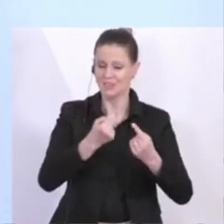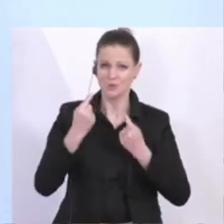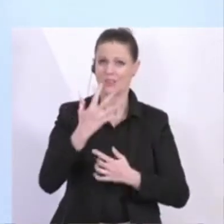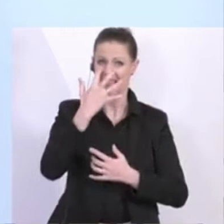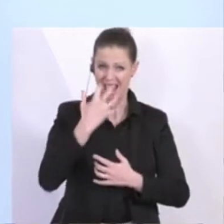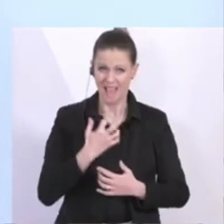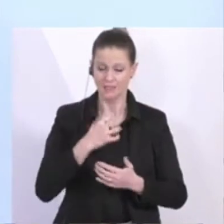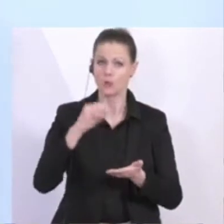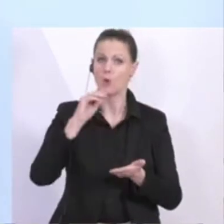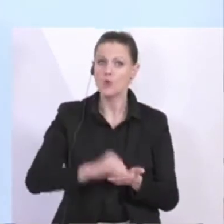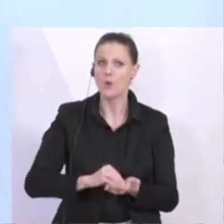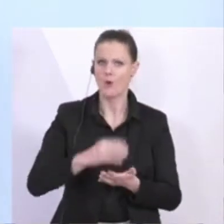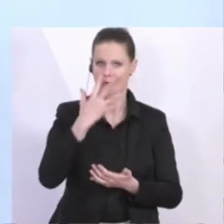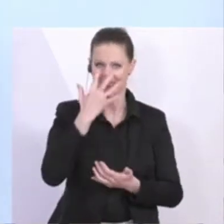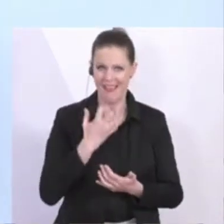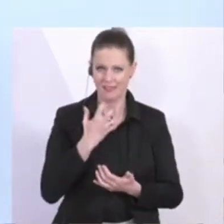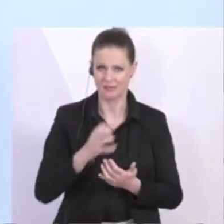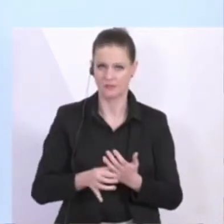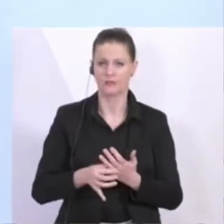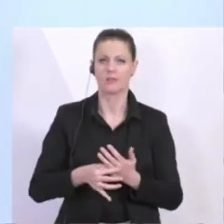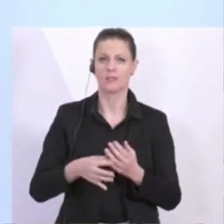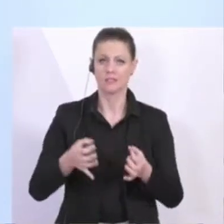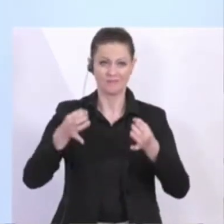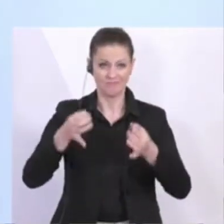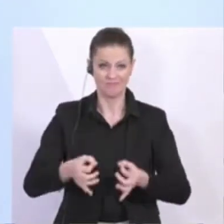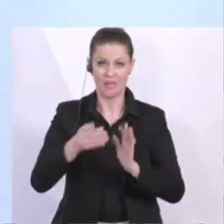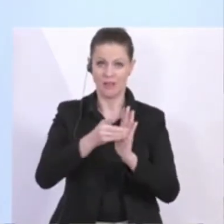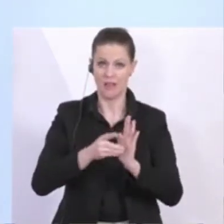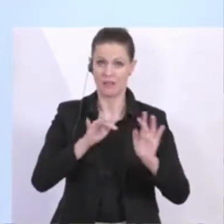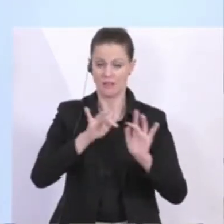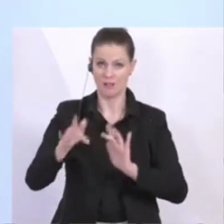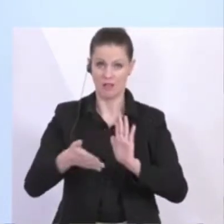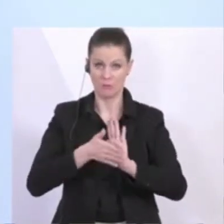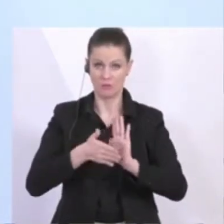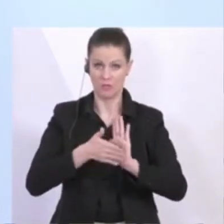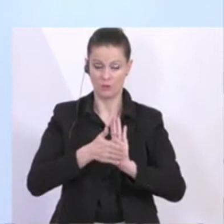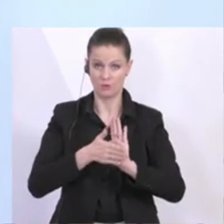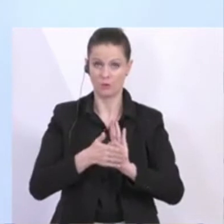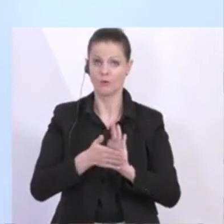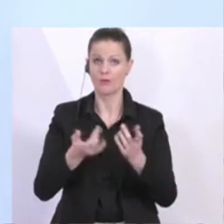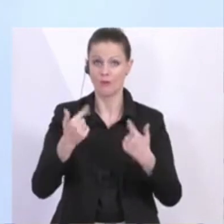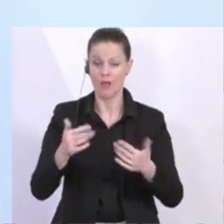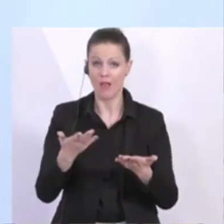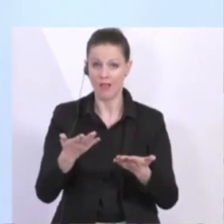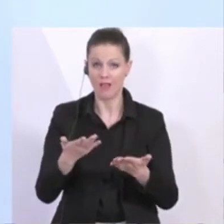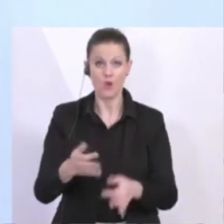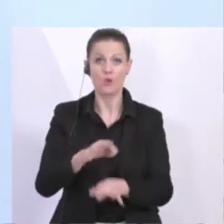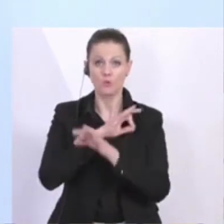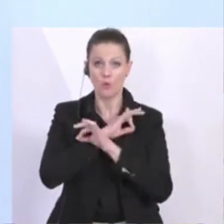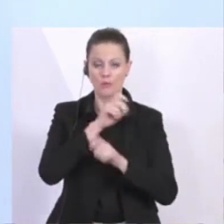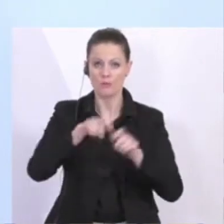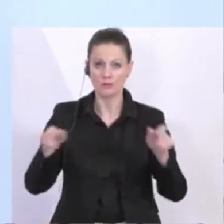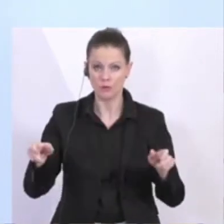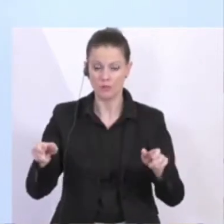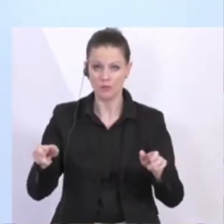ernst. Die einzig validen Daten, die wir im Moment haben, sind Zahlen, was die Toten betrifft,